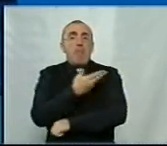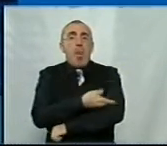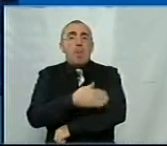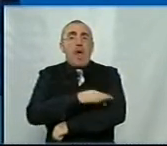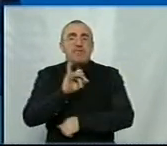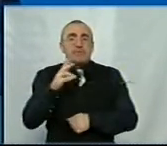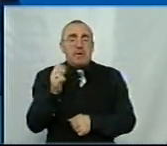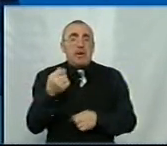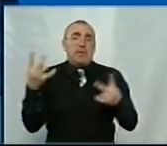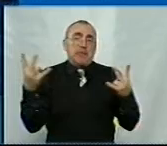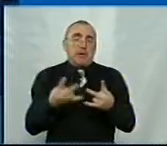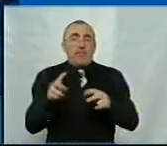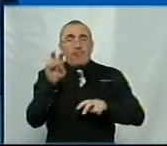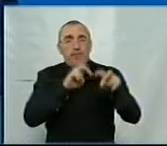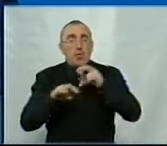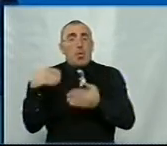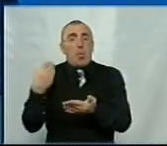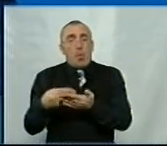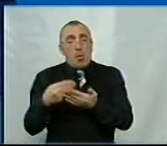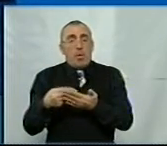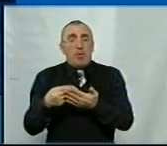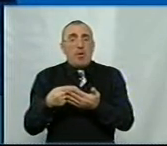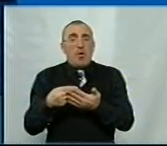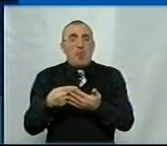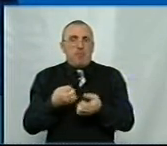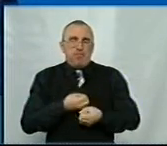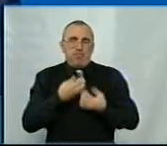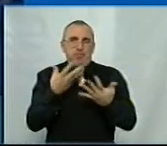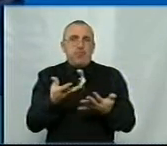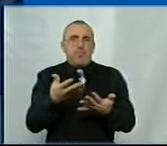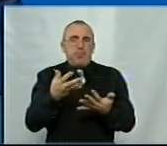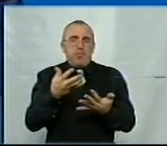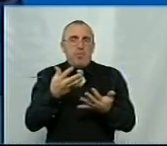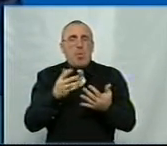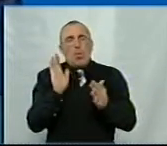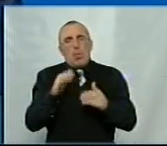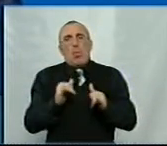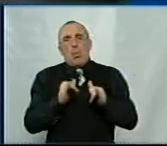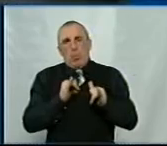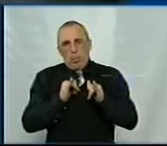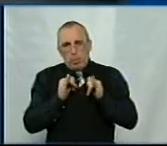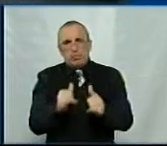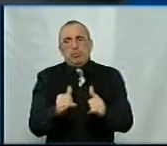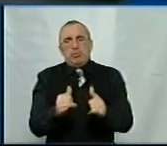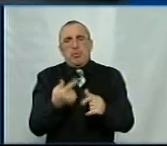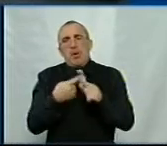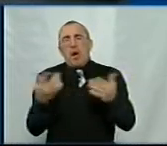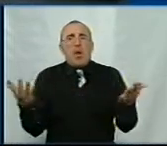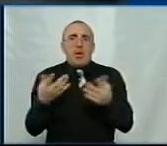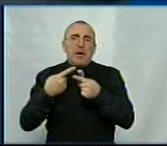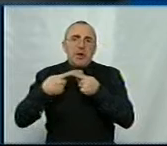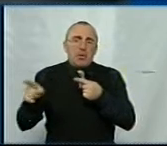Треба вишукати ці кошти, можливо, пожертвувати, або ж уступитися якоюсь